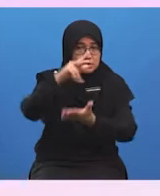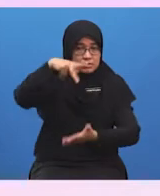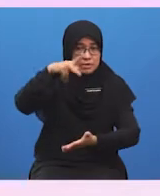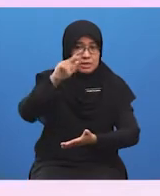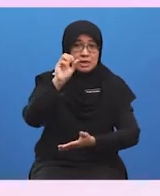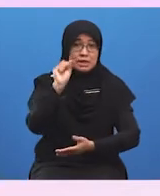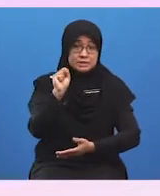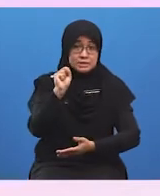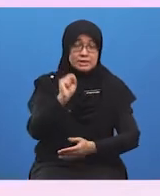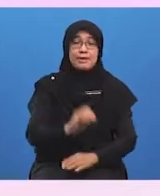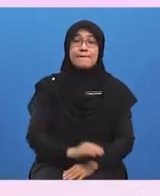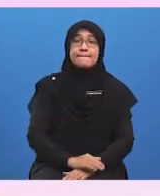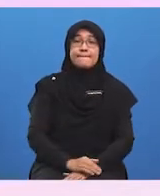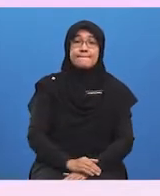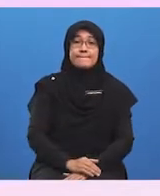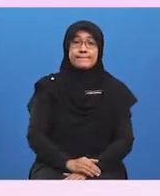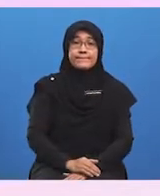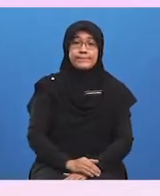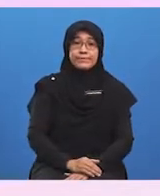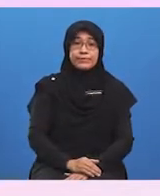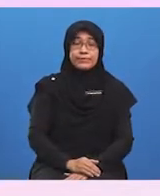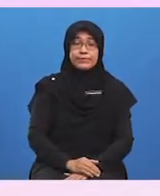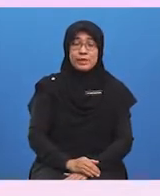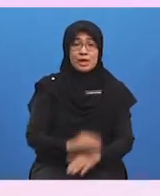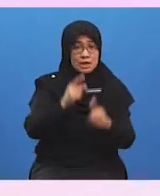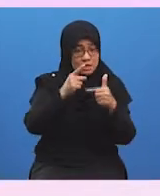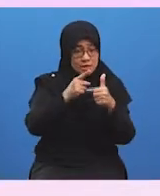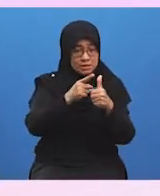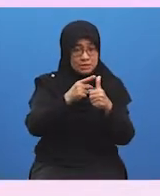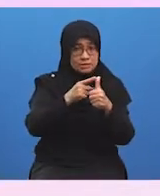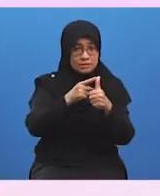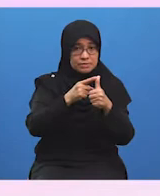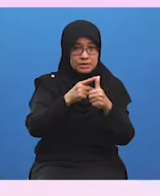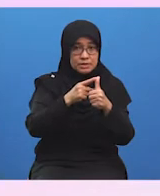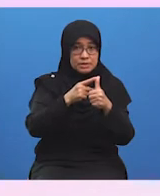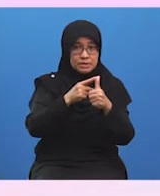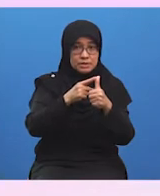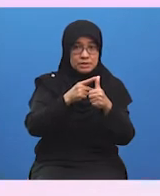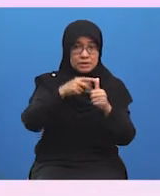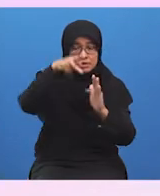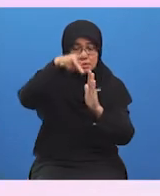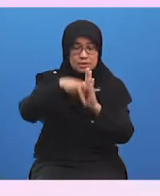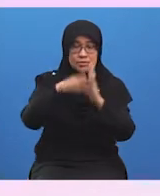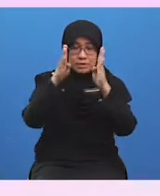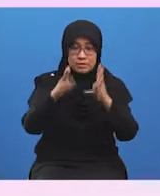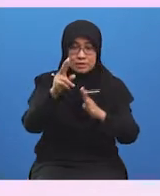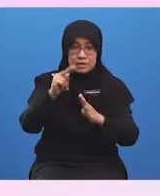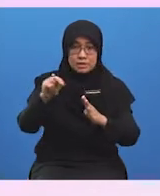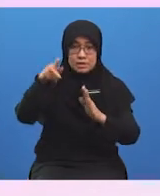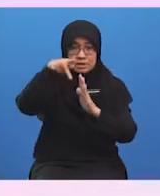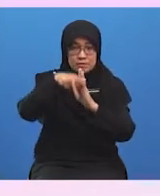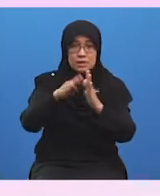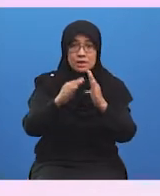Cikgu senaraikan di sini iaitu pertama, Perbadanan Pembangunan Industri